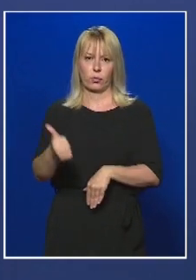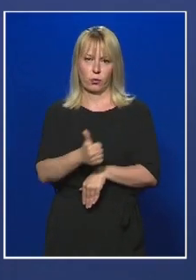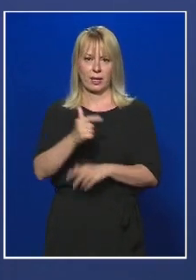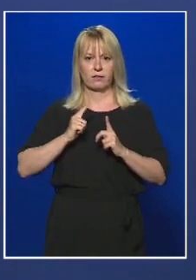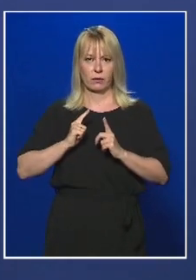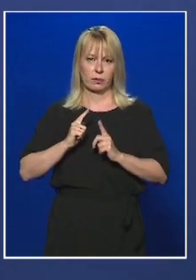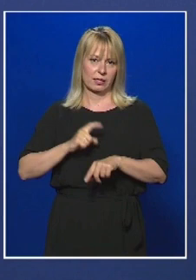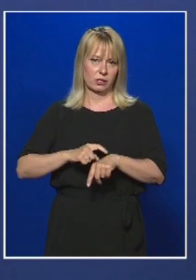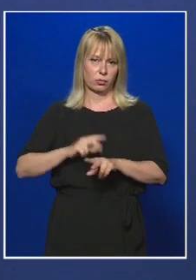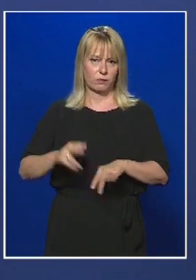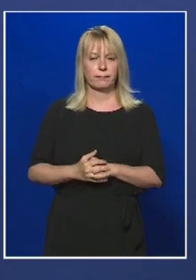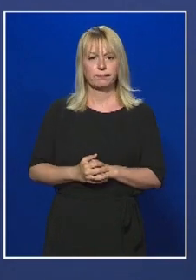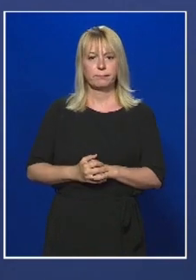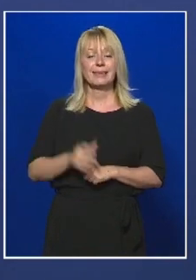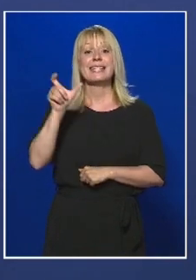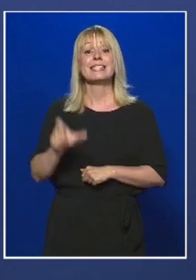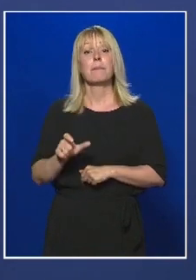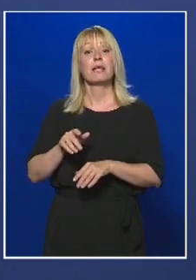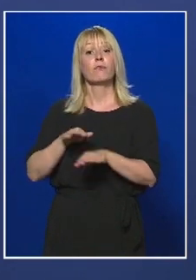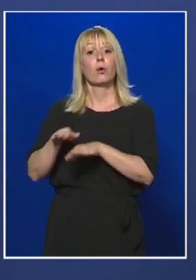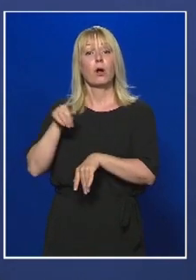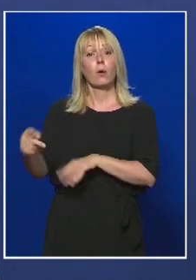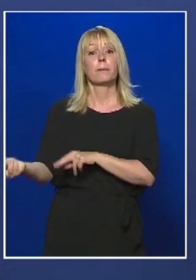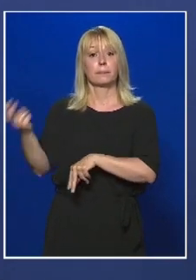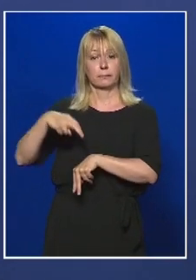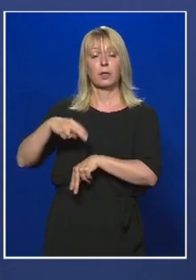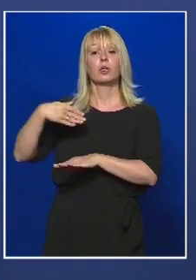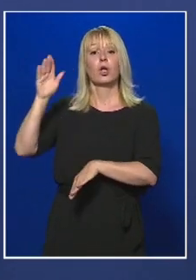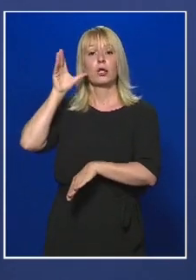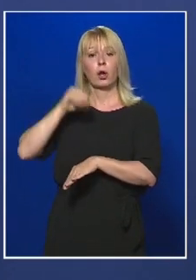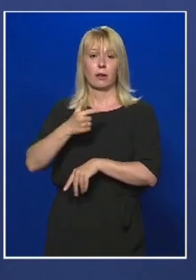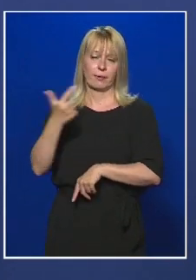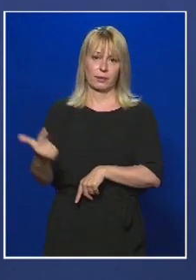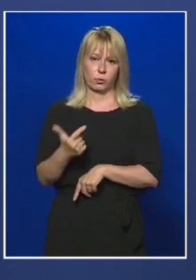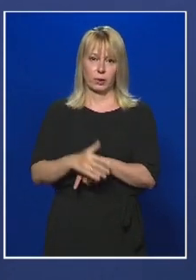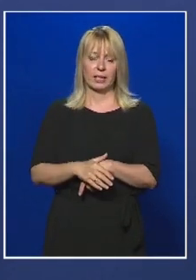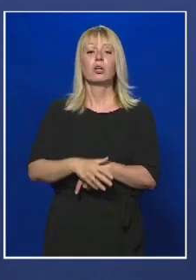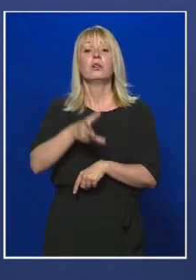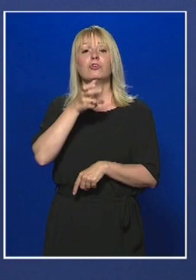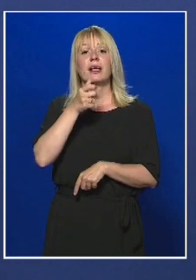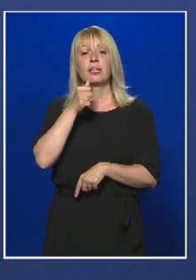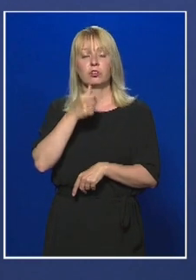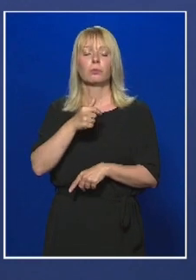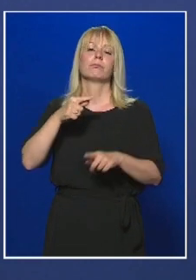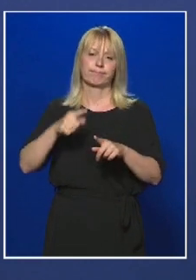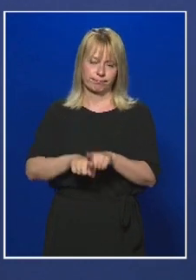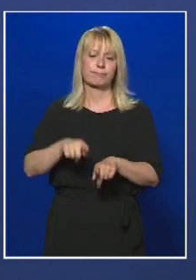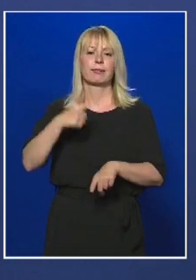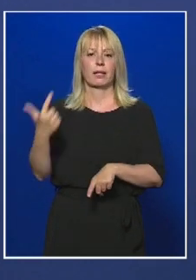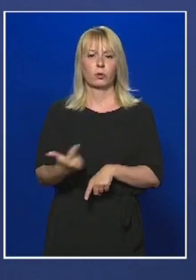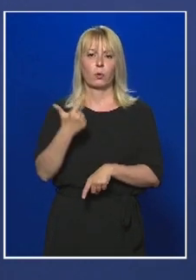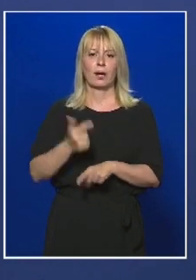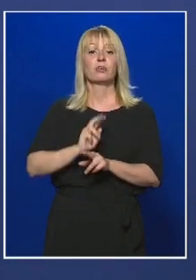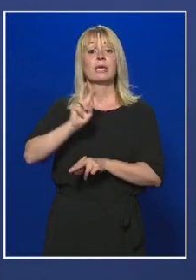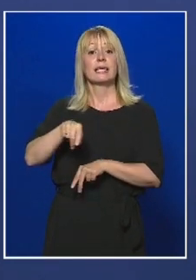várakozási idő van. Személyforgalomban a belépő oldalon Nagylak átkelőnél 2 órás, Csengersima átkelőnél szintén 2 órás, míg a